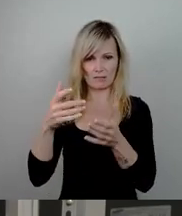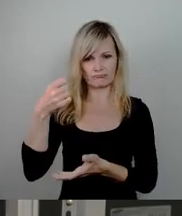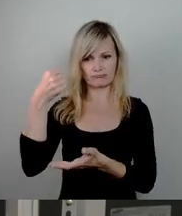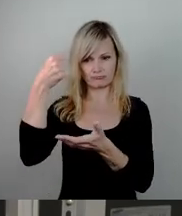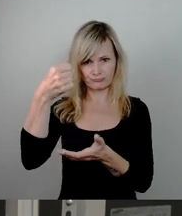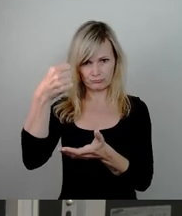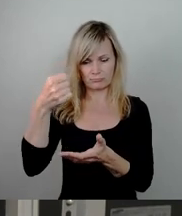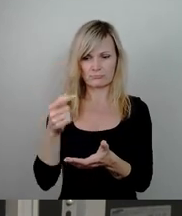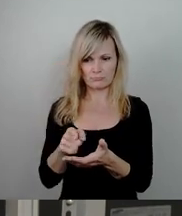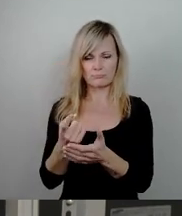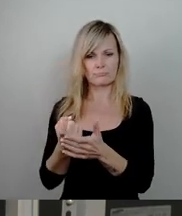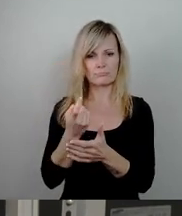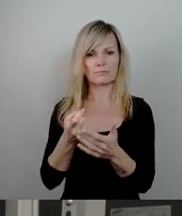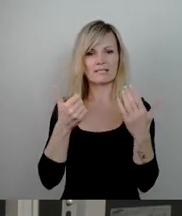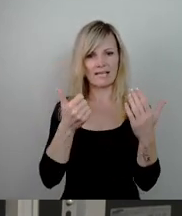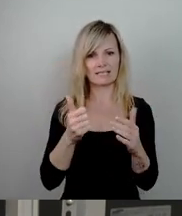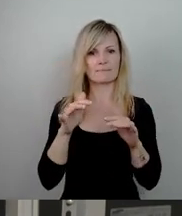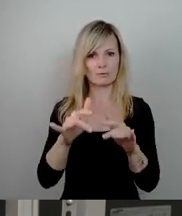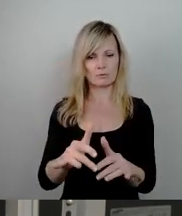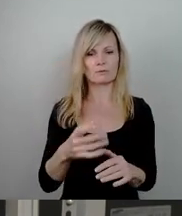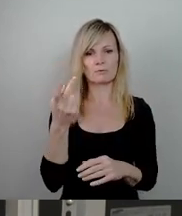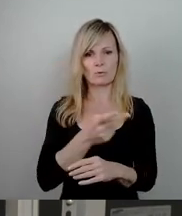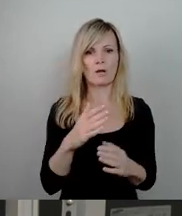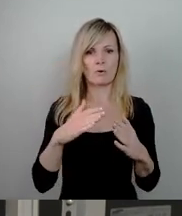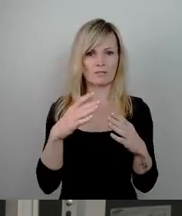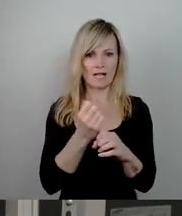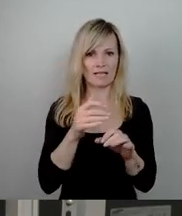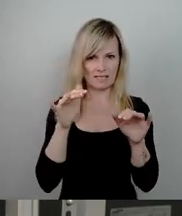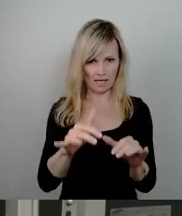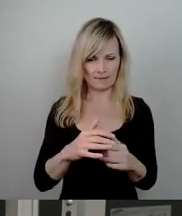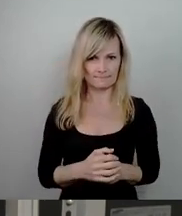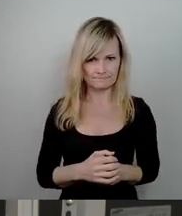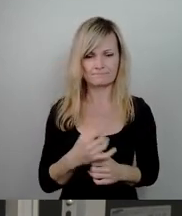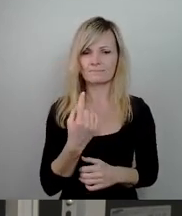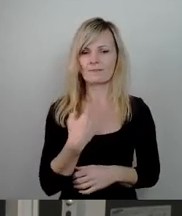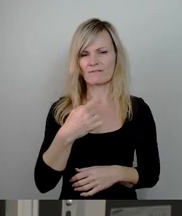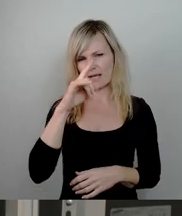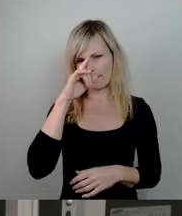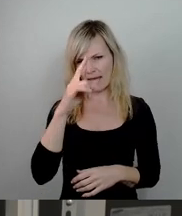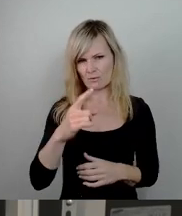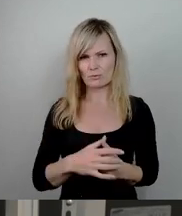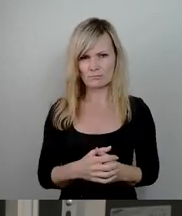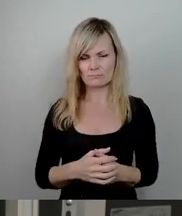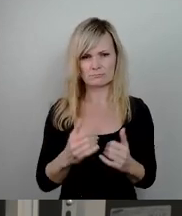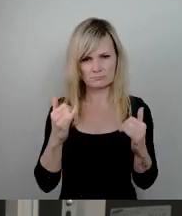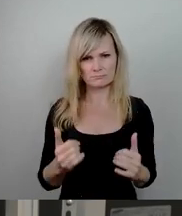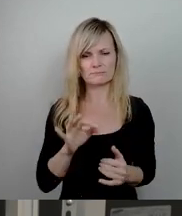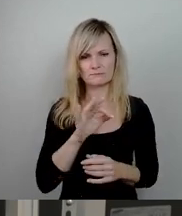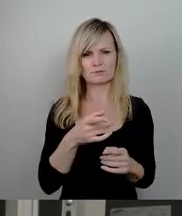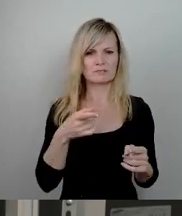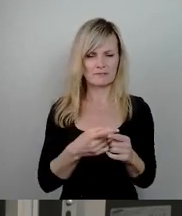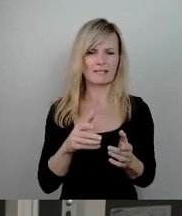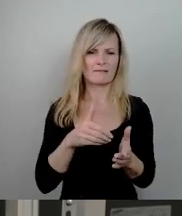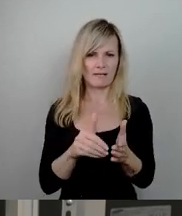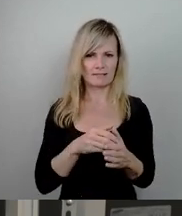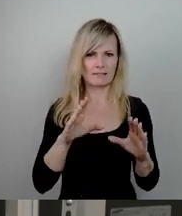Millionen Euro im Haushalt zur Verfügung haben. Da sind wir der Meinung, das sollte jetzt auch wirklich für diesen Zweck weiterhin genutzt werden. Wir haben